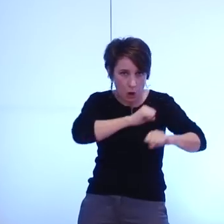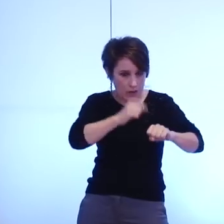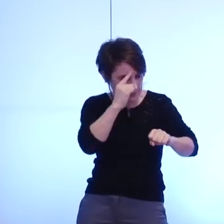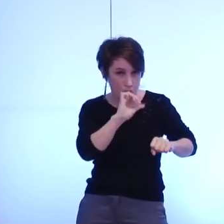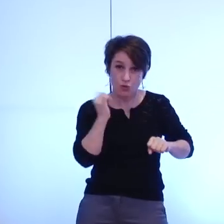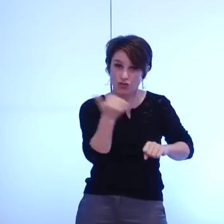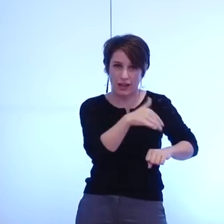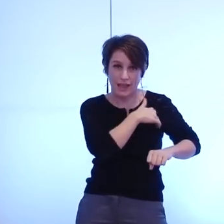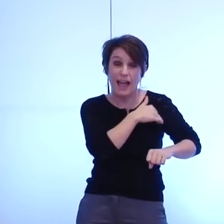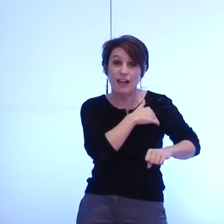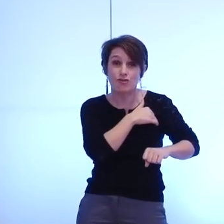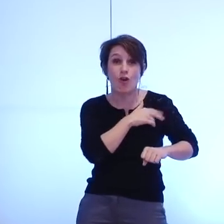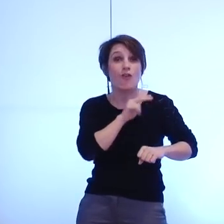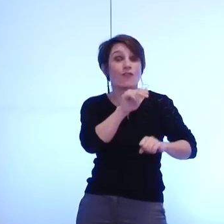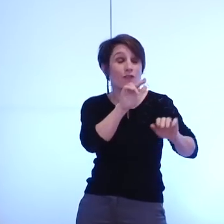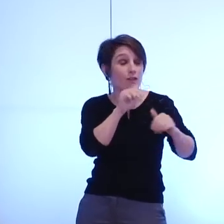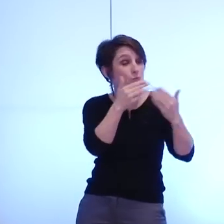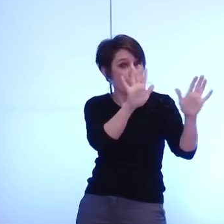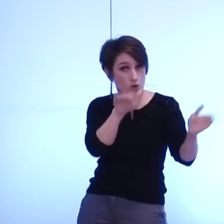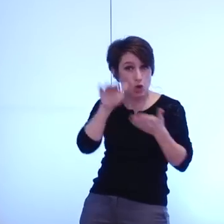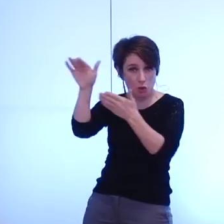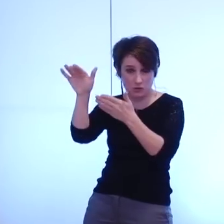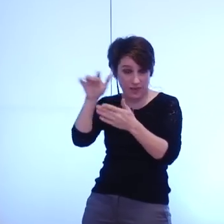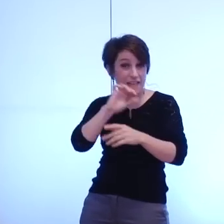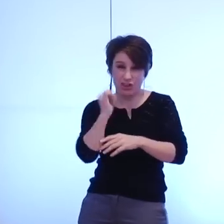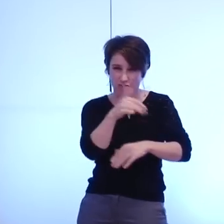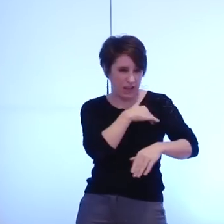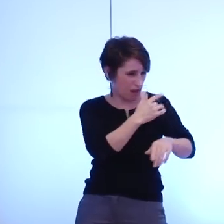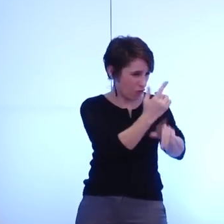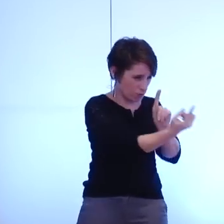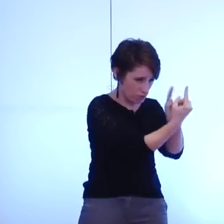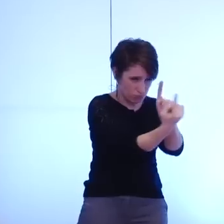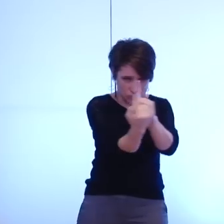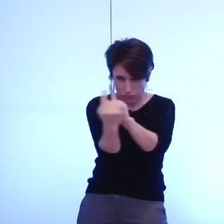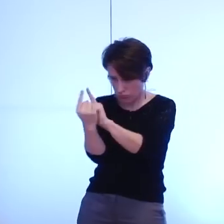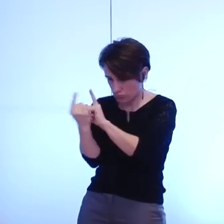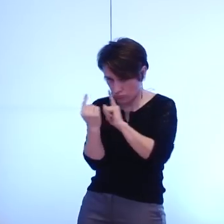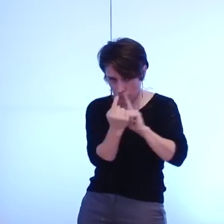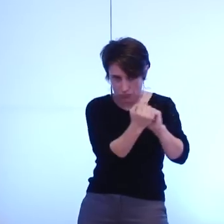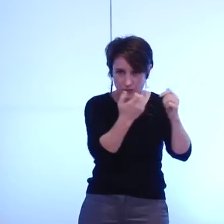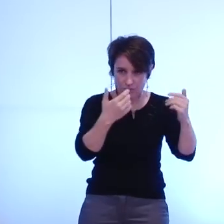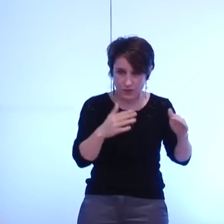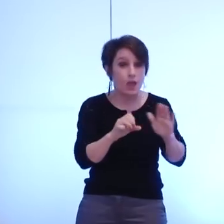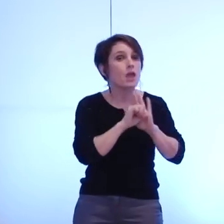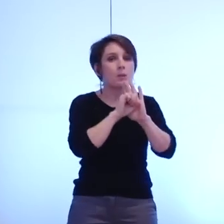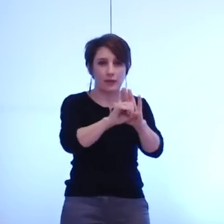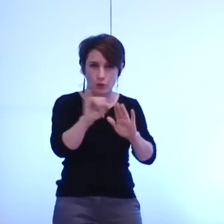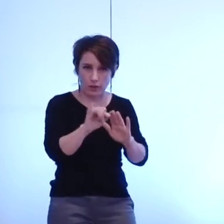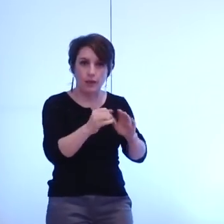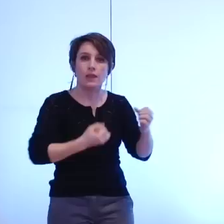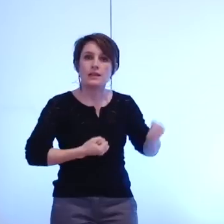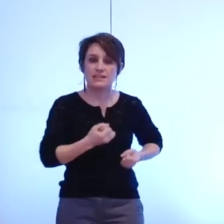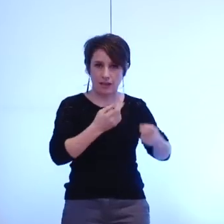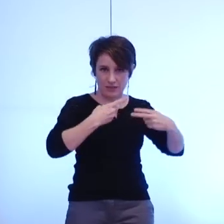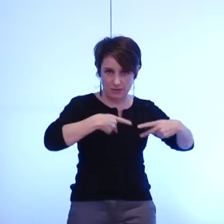agents concernés par les transferts au niveau de la métropole et en priorité les agents des services voirie